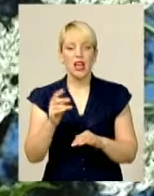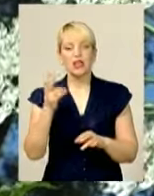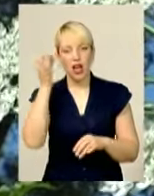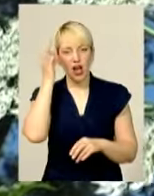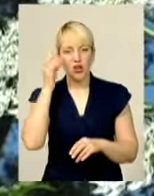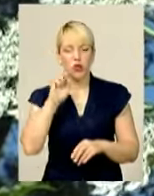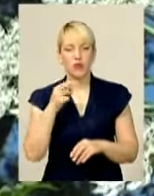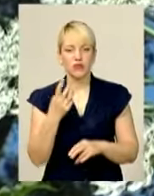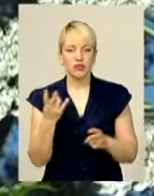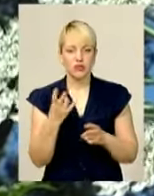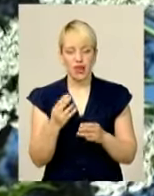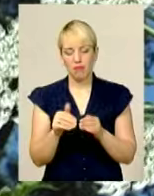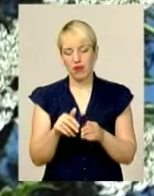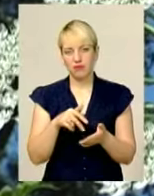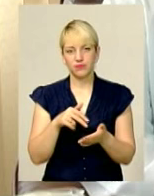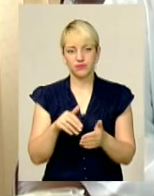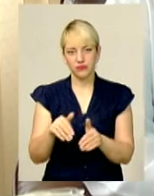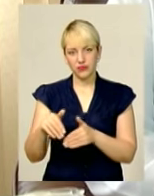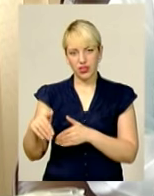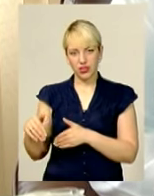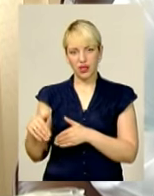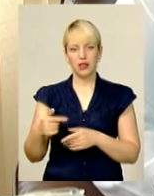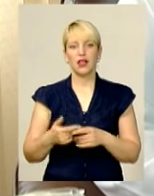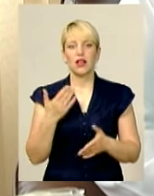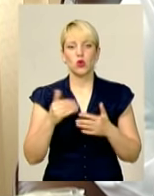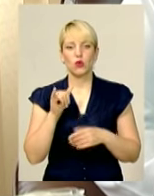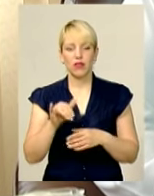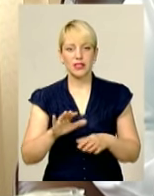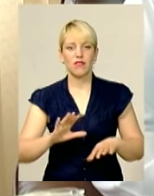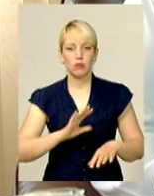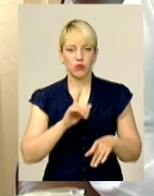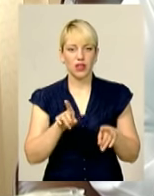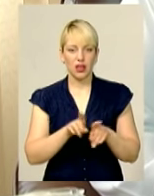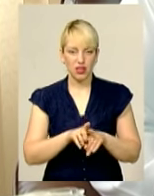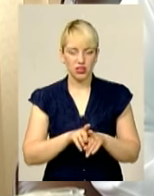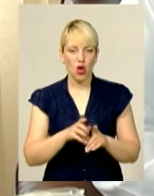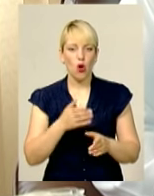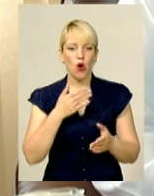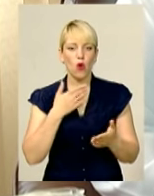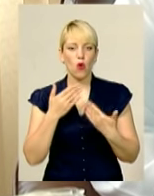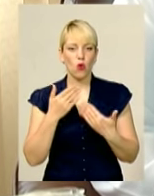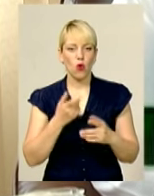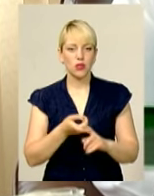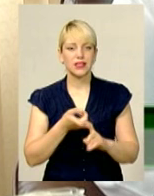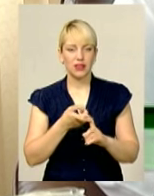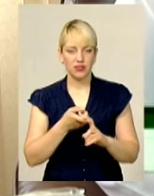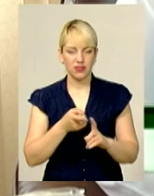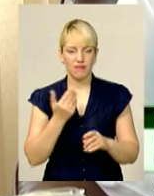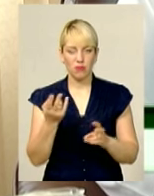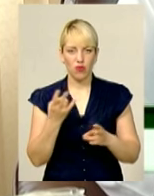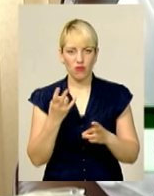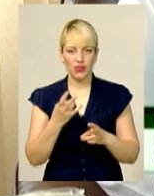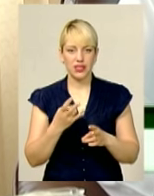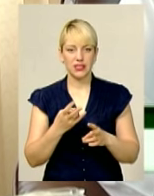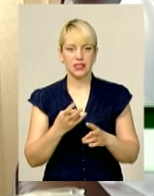від борщівника потрібно триматись якнайдалі. Якщо у вас відбувся такий контакт, ви маєте, по-перше, вжити